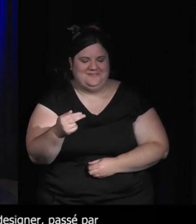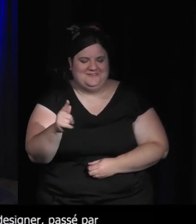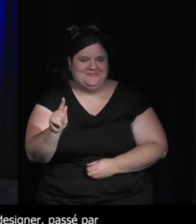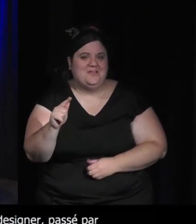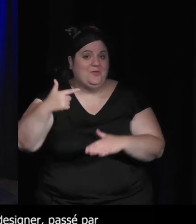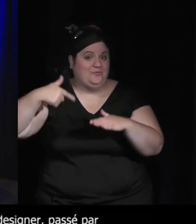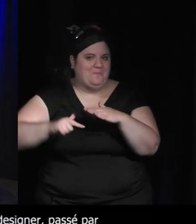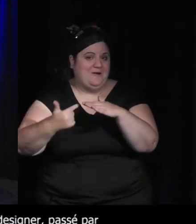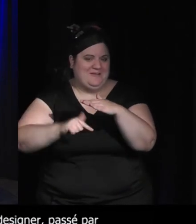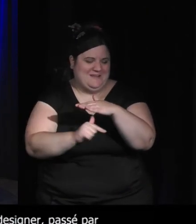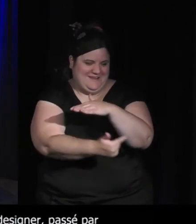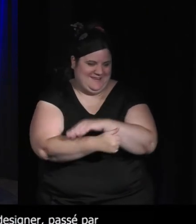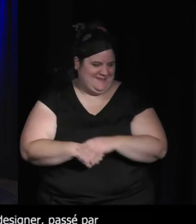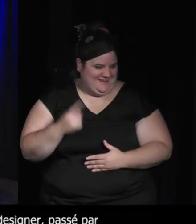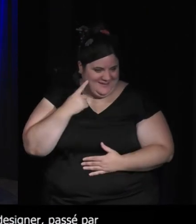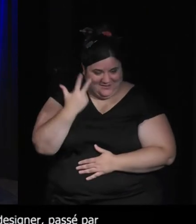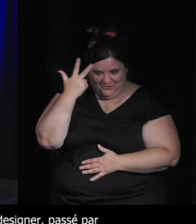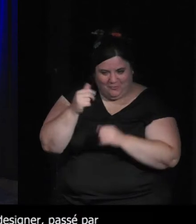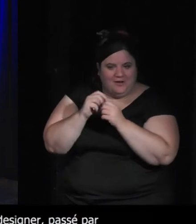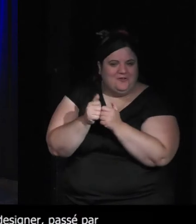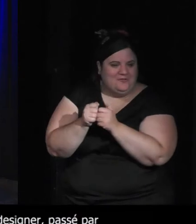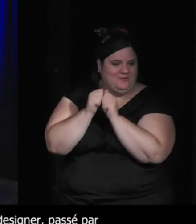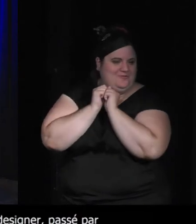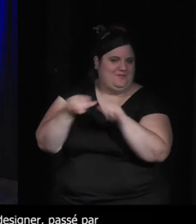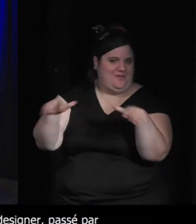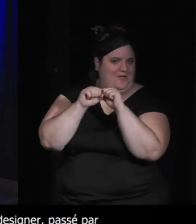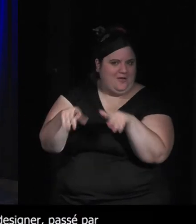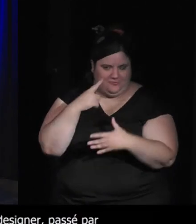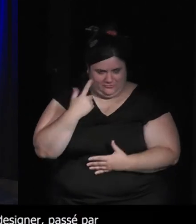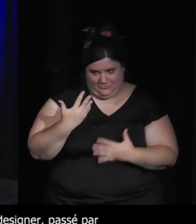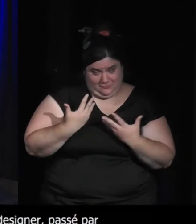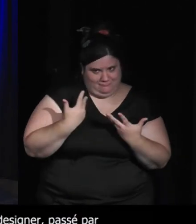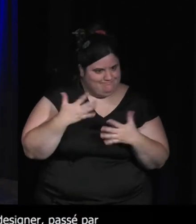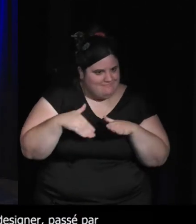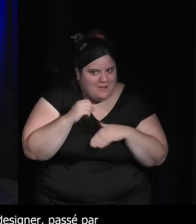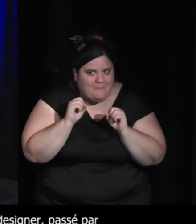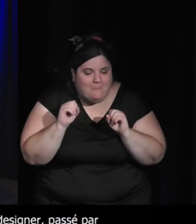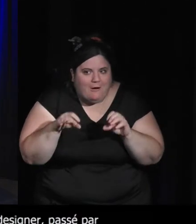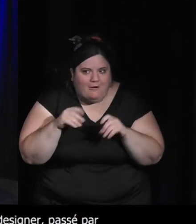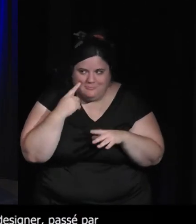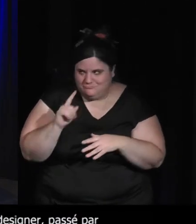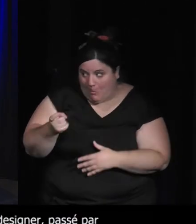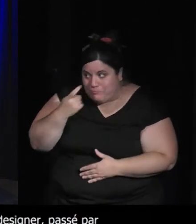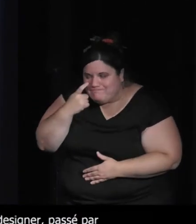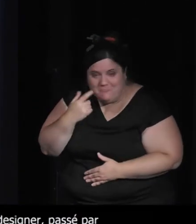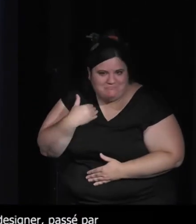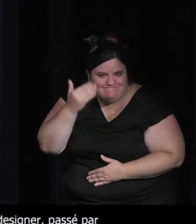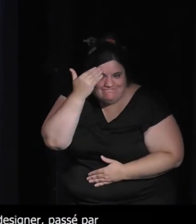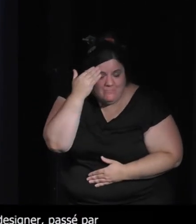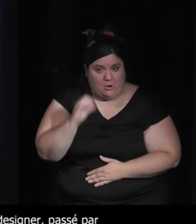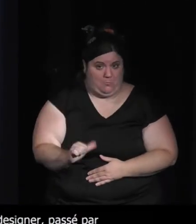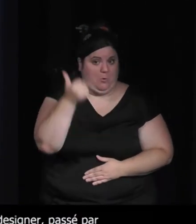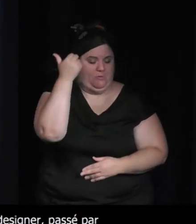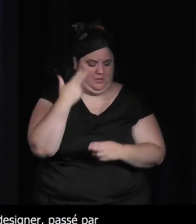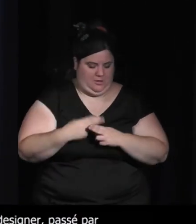jeux qui ont eu du succès dont on a entendu parler, en tout cas moi j'en ai entendu parler moi j'y ai joué donc le premier en tout cas était Block That